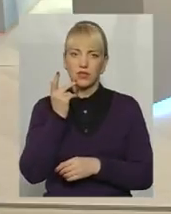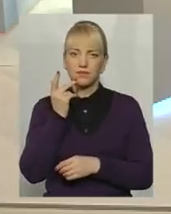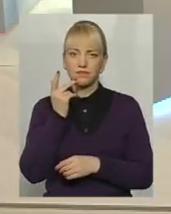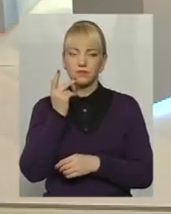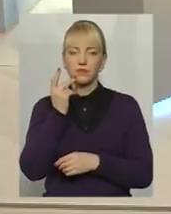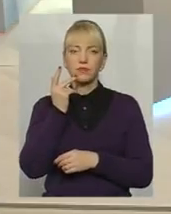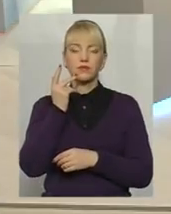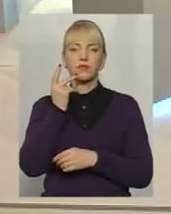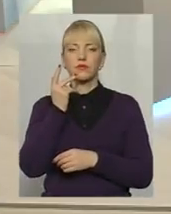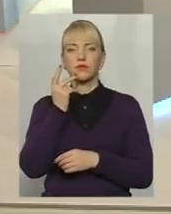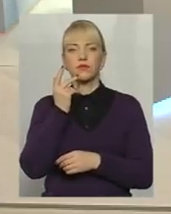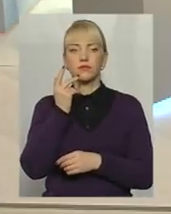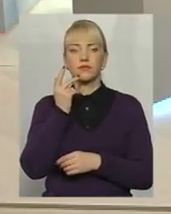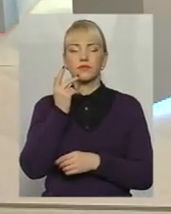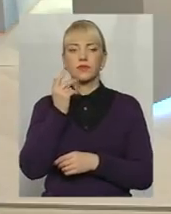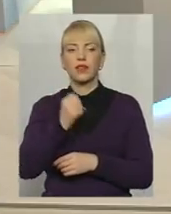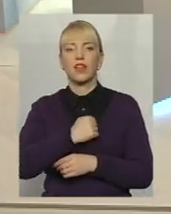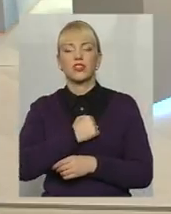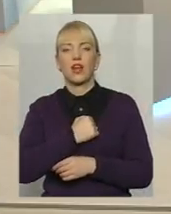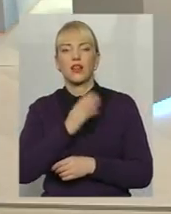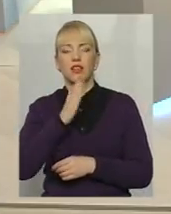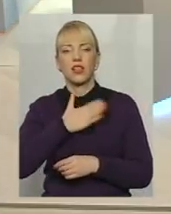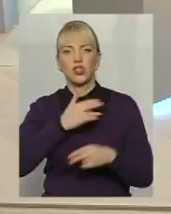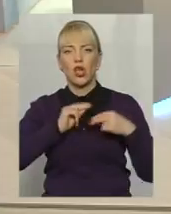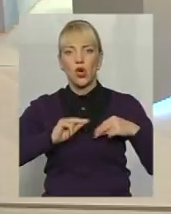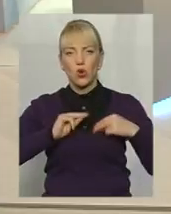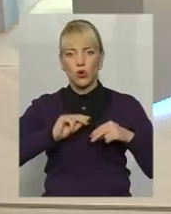верніше, в більшій мірі, на жаль, наші роботодавці,